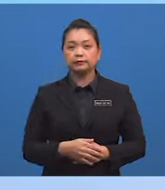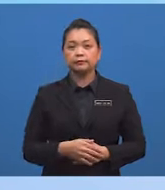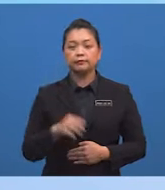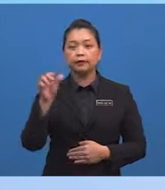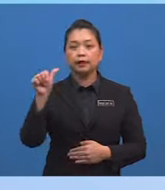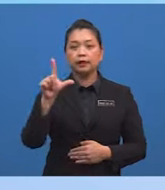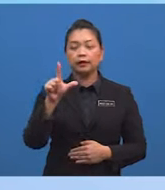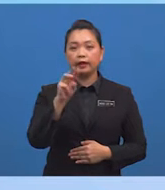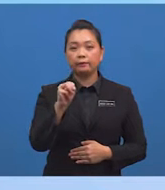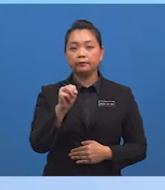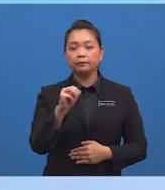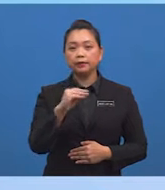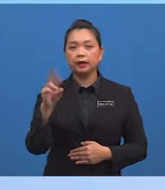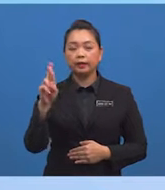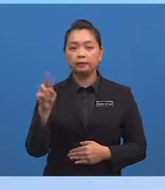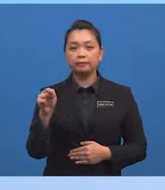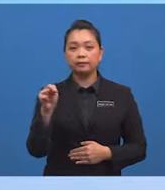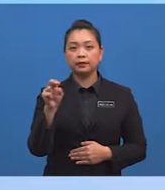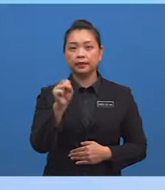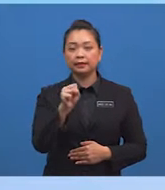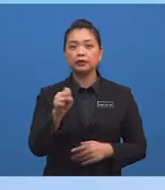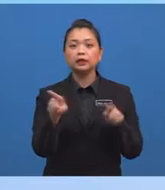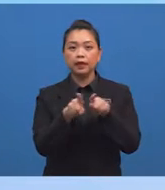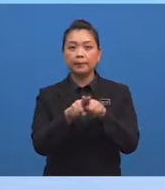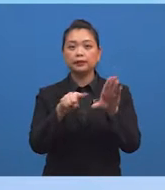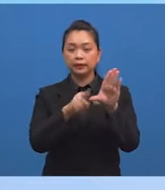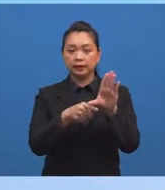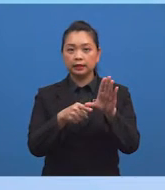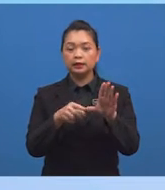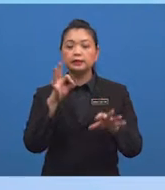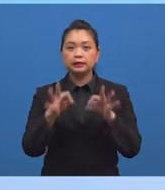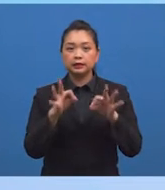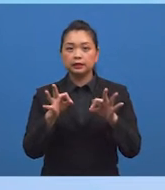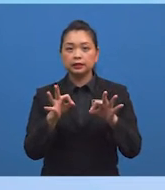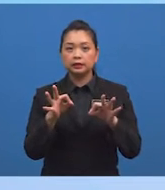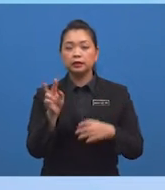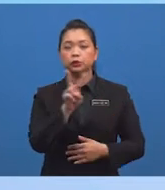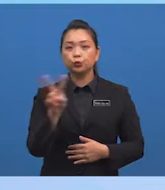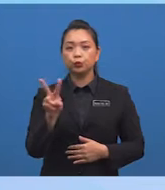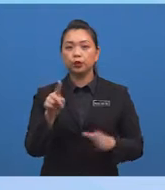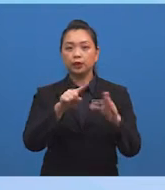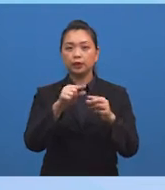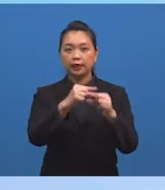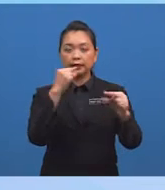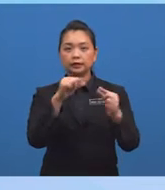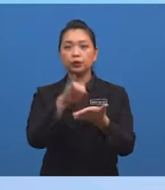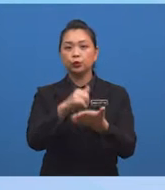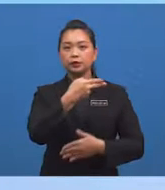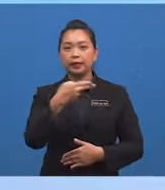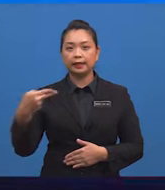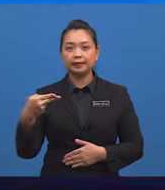dan sudut LMS adalah sama nilai jika dan hanya jika kedua-dua garis itu